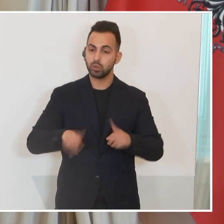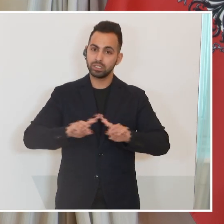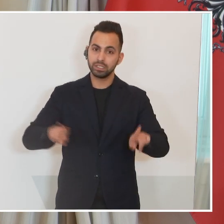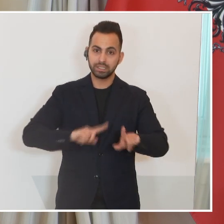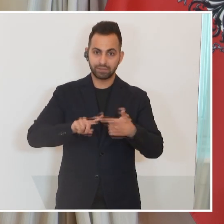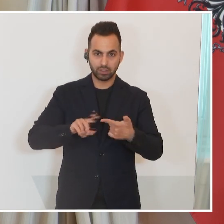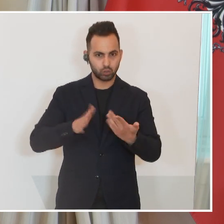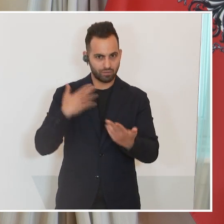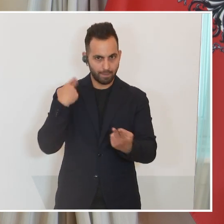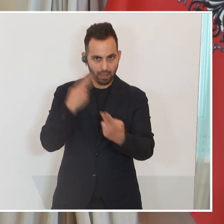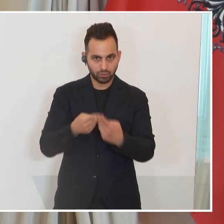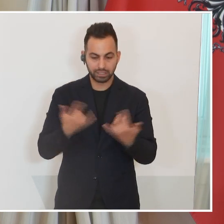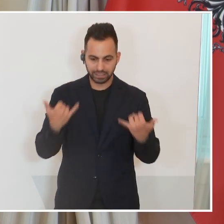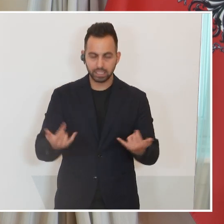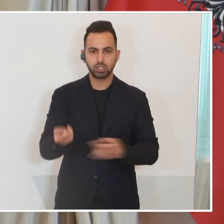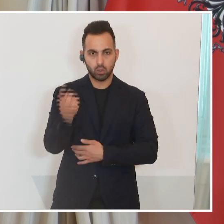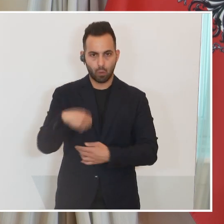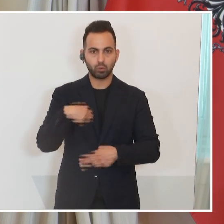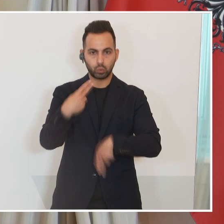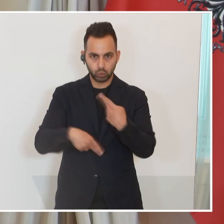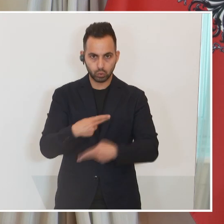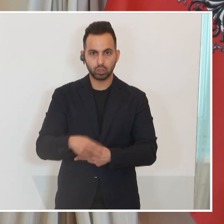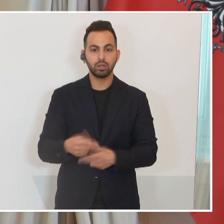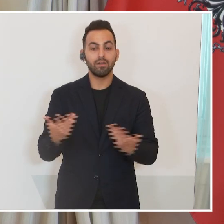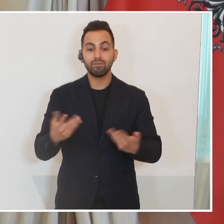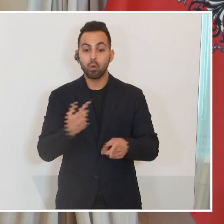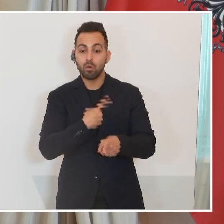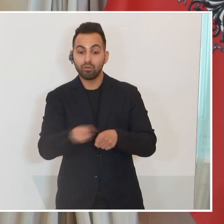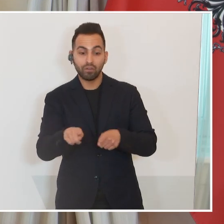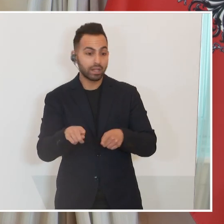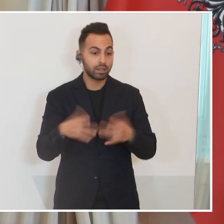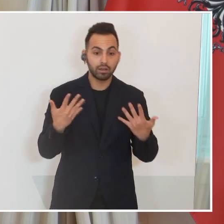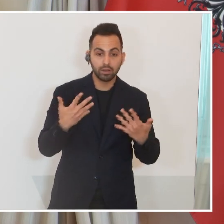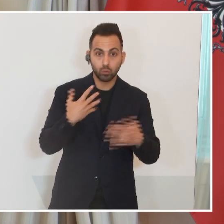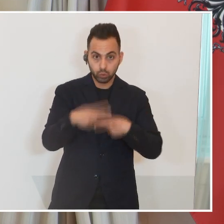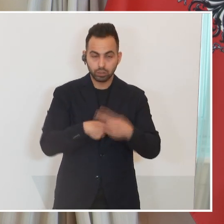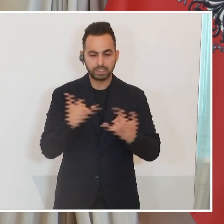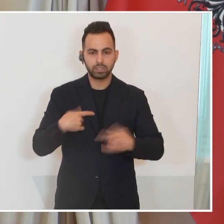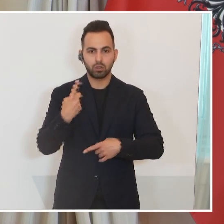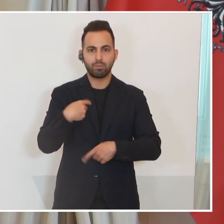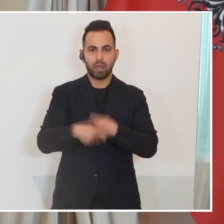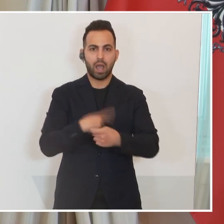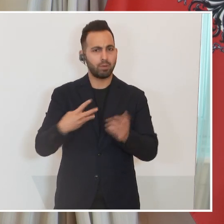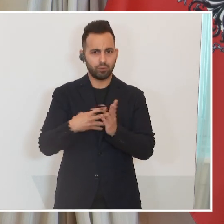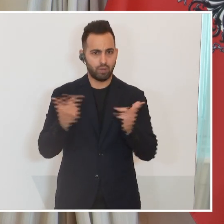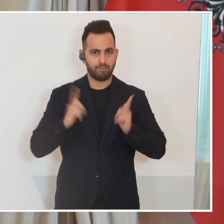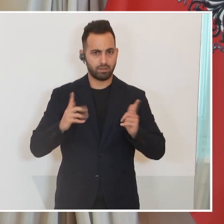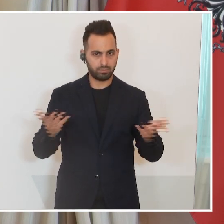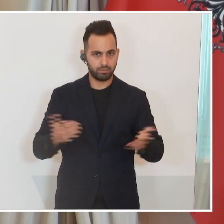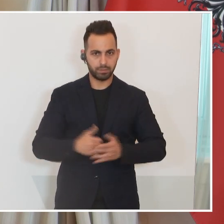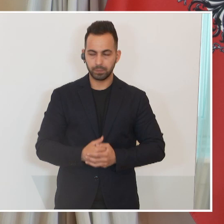andere ist so, wie ich schon beantwortet habe. Es gibt jetzt eine Untersuchung. Dort, wo gefehlt wird, muss auch gehandelt werden. Aber wie gesagt, die Prüfung ist abzuwarten.